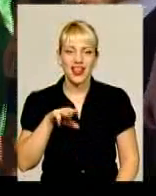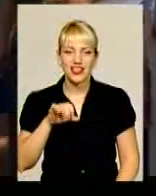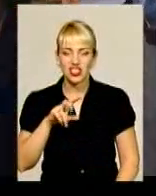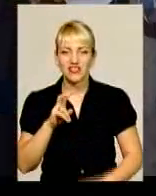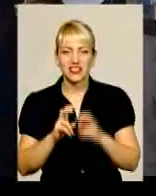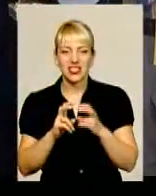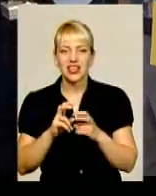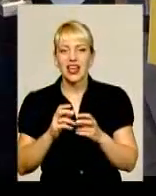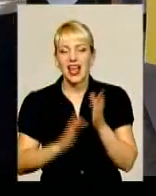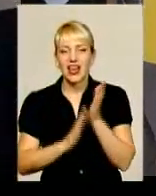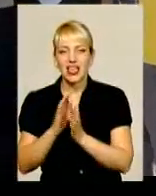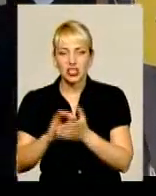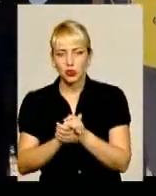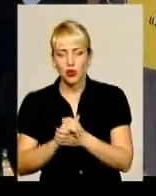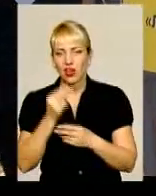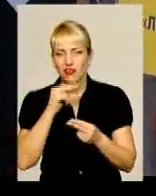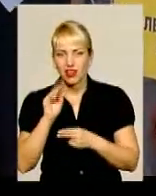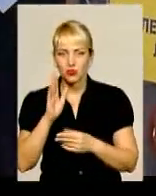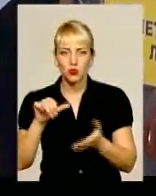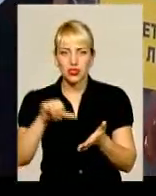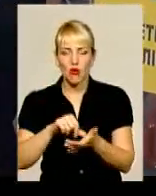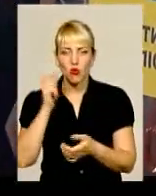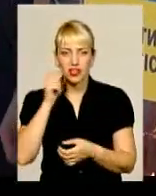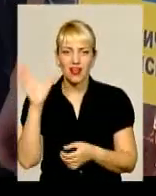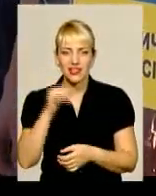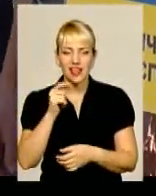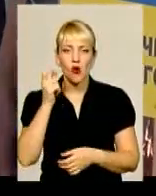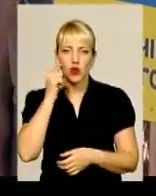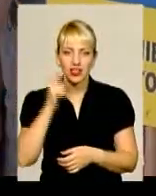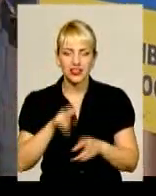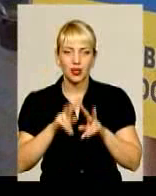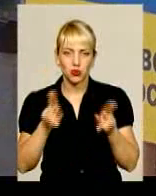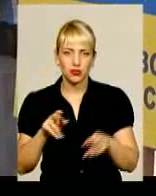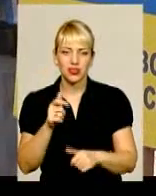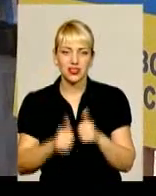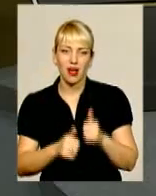Кращі спортсмени-лісівники представлятимуть Хмельниччину на всеукраїнських подібних змаганнях.